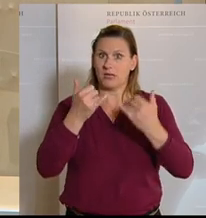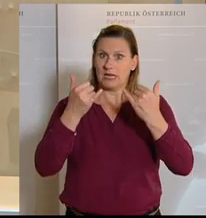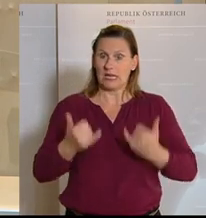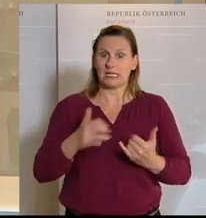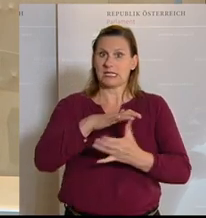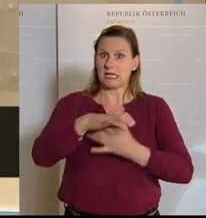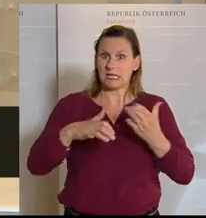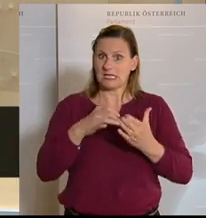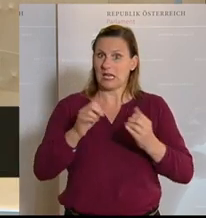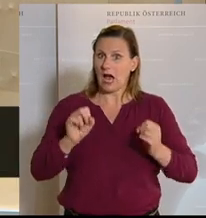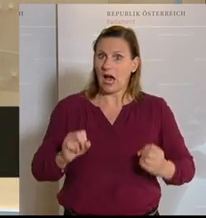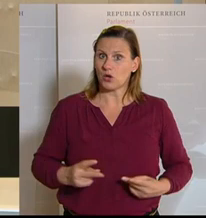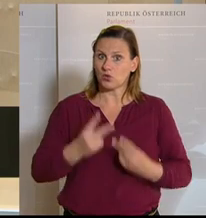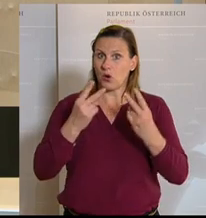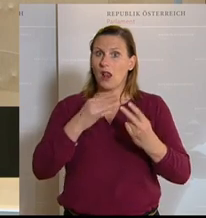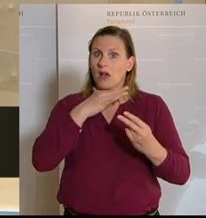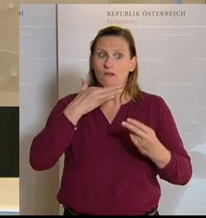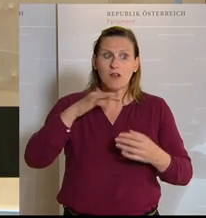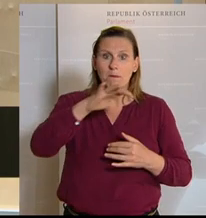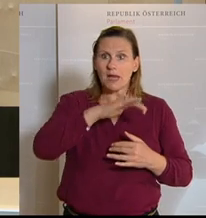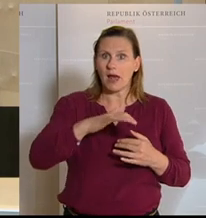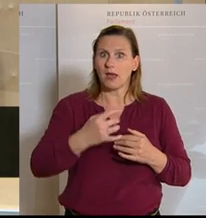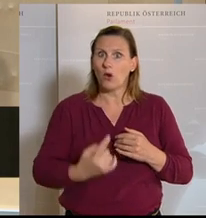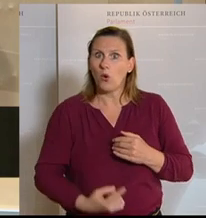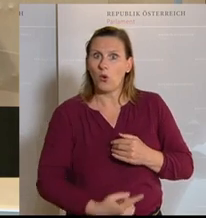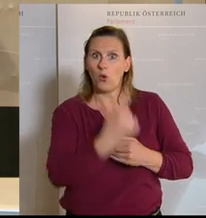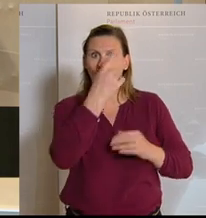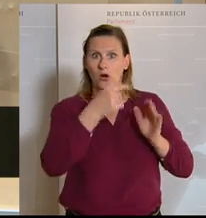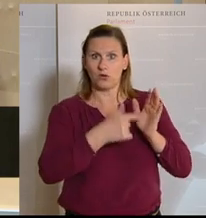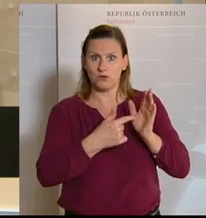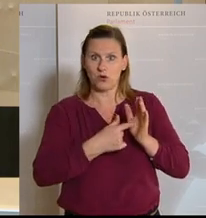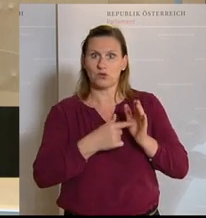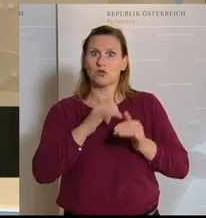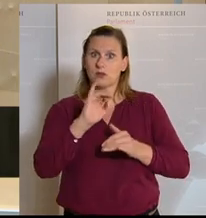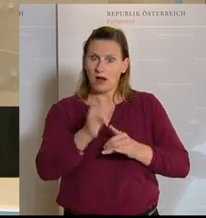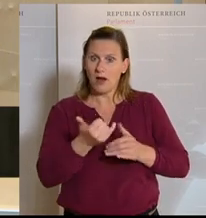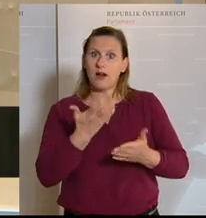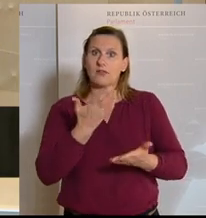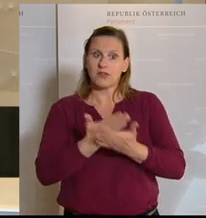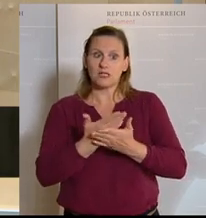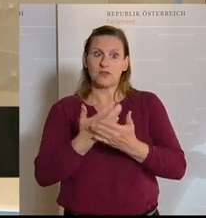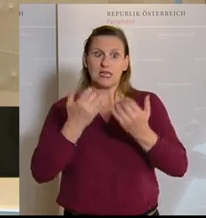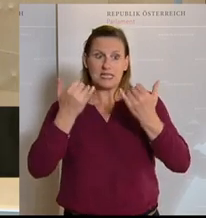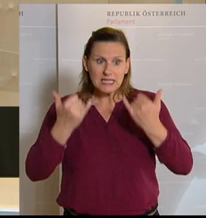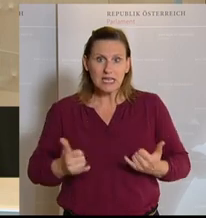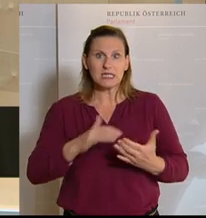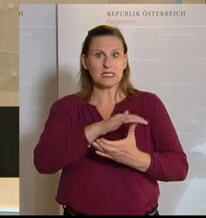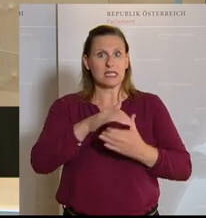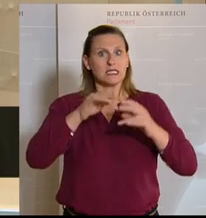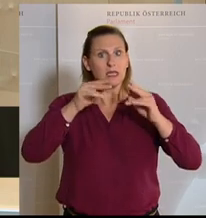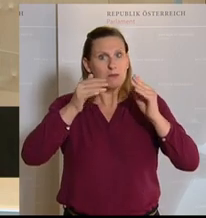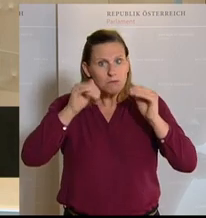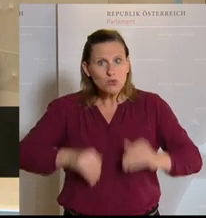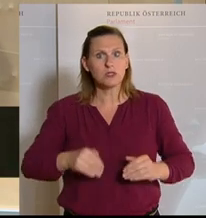uns in sehr vielen Bereichen vor sehr große Herausforderungen gestellt. Und ja, gerade in der Krise muss der Rechtsstaat